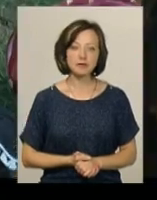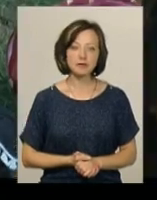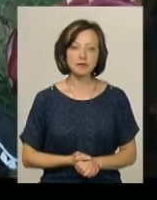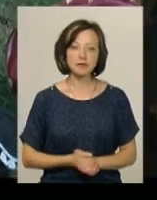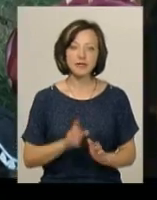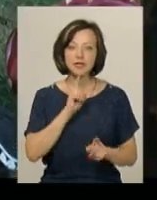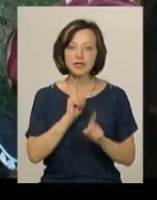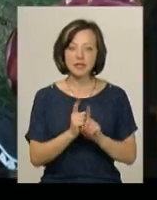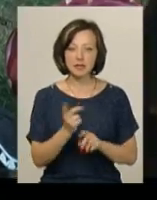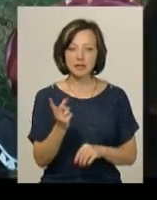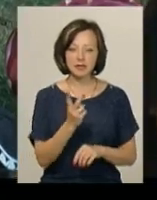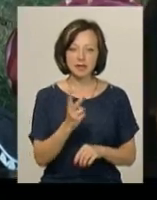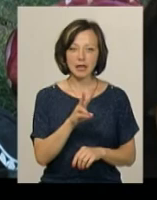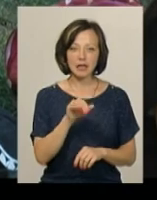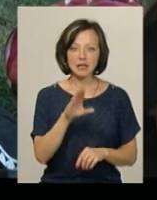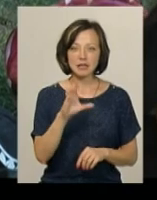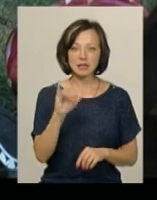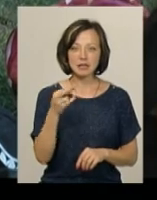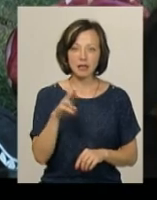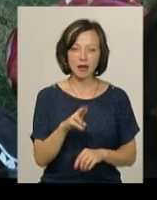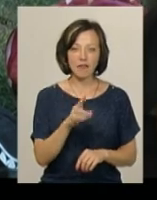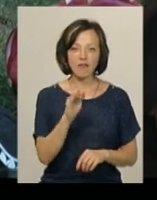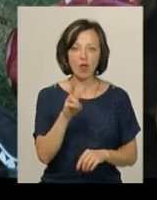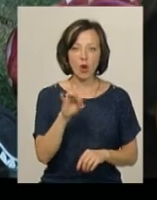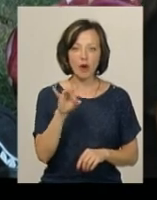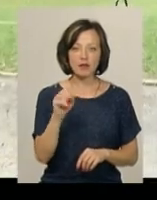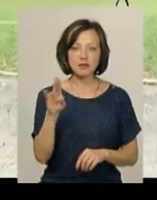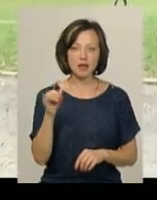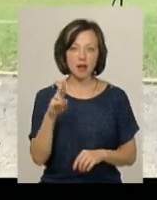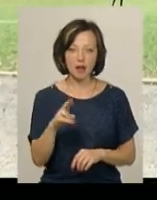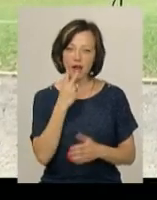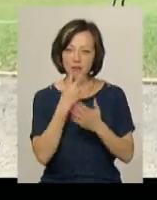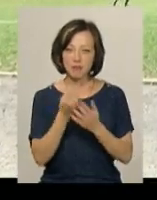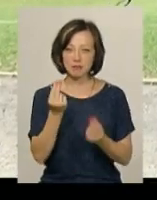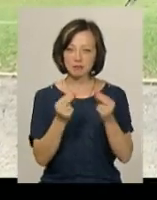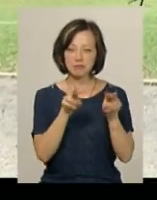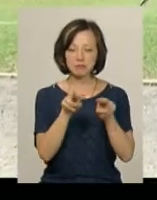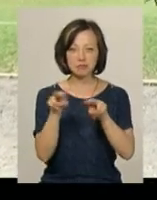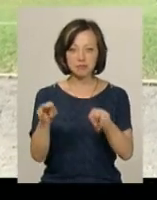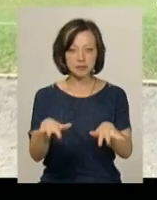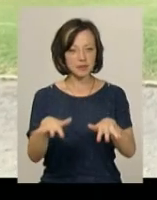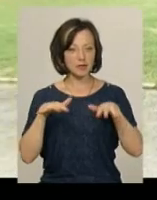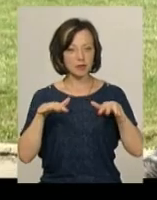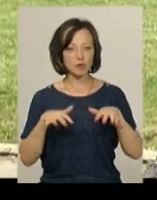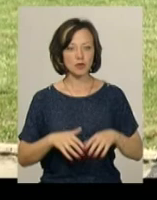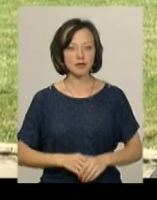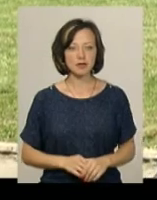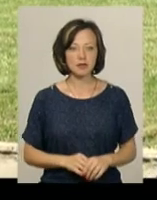Сестри Літісія та Флоренція Мей грають у бейсбол. Сьогодні на поле не виїхли, спостерігають за матчем із глядацької трубуни.